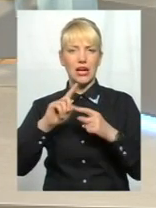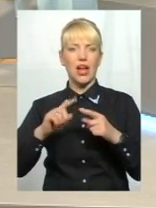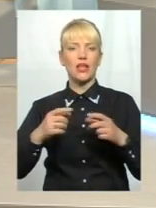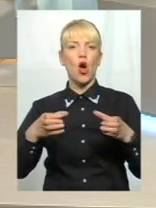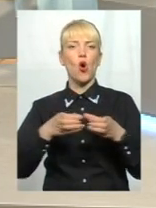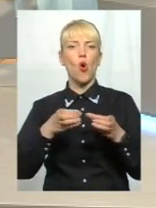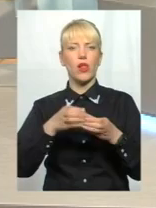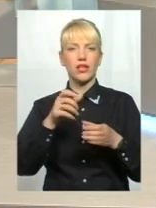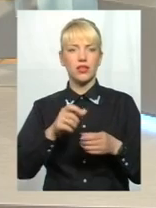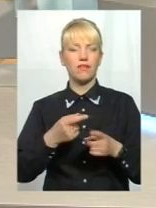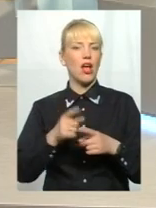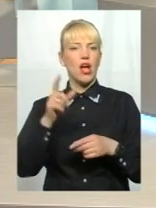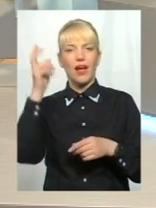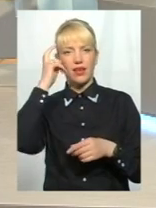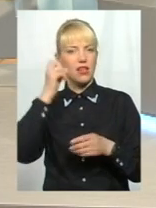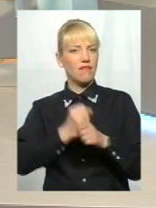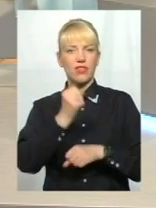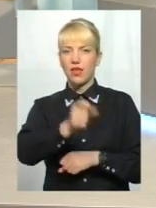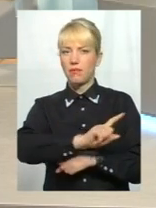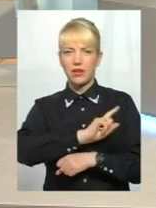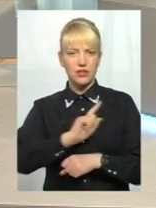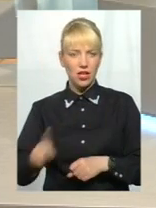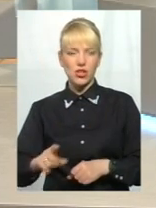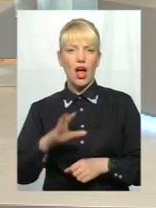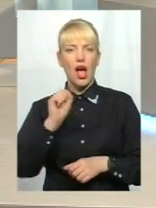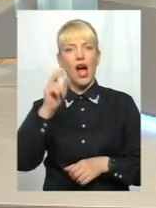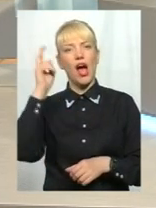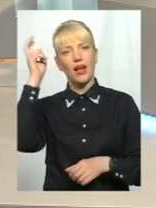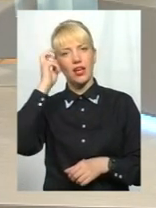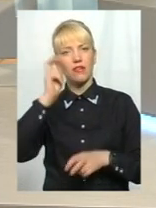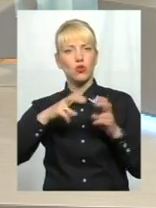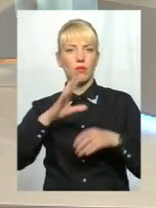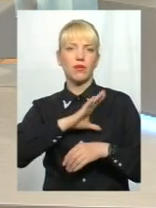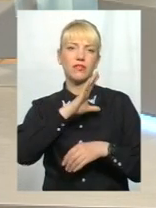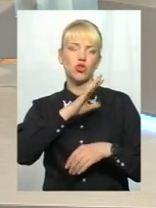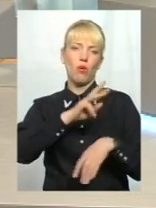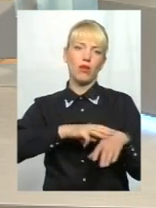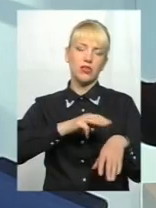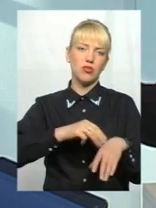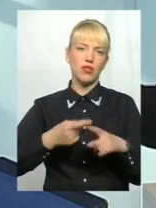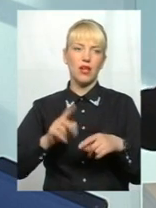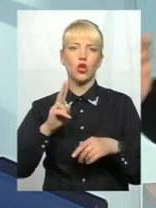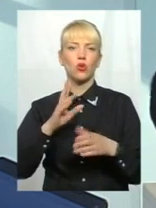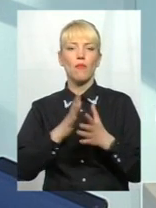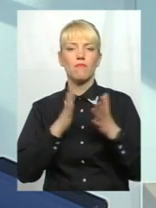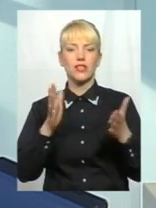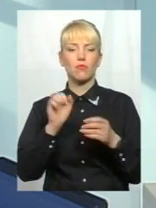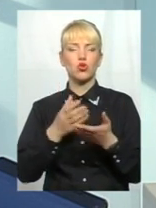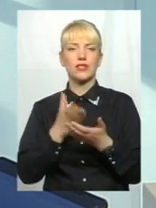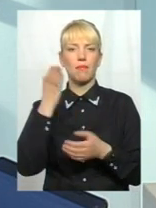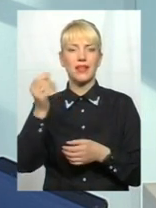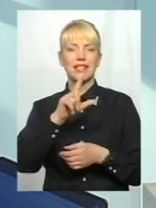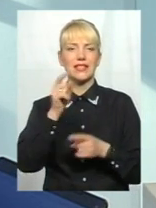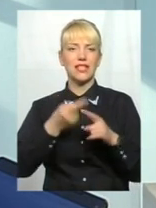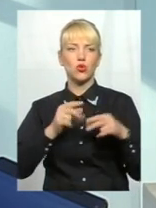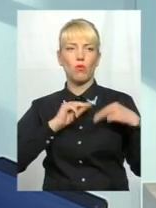її Київ не призначає, а вони, значить, шукають там то колишнього обліціонера, то колишнього якогось подліківця, хто може заплатити за цю посаду, його присилають. Я